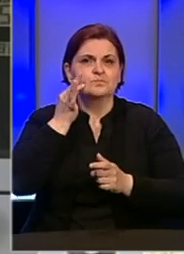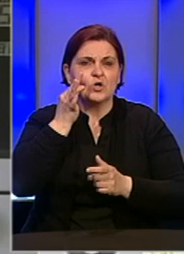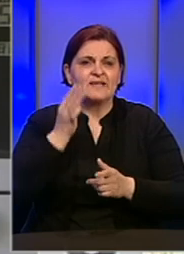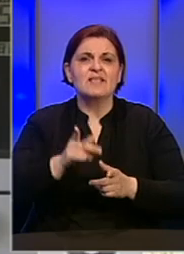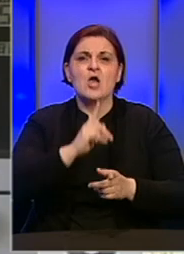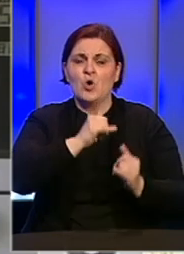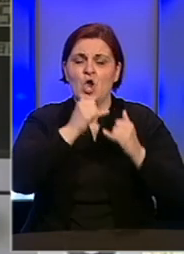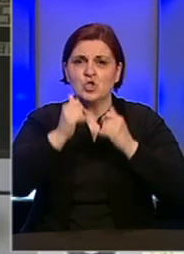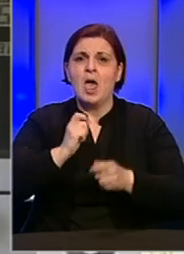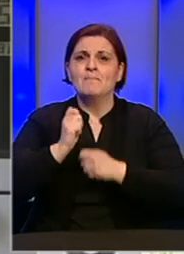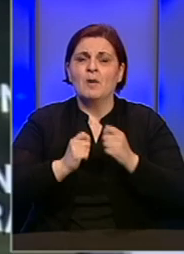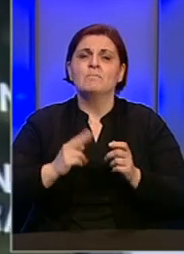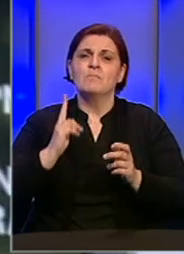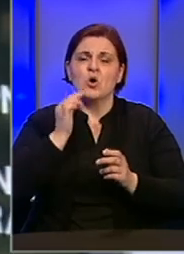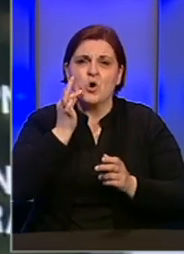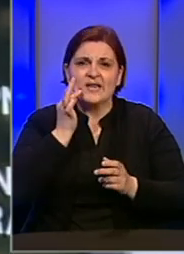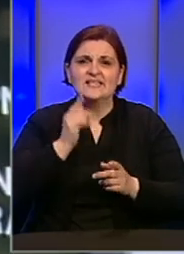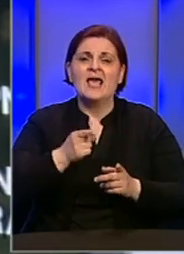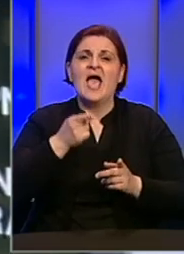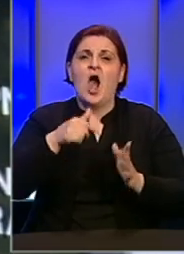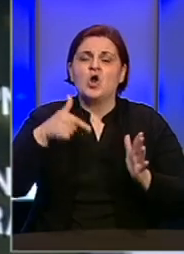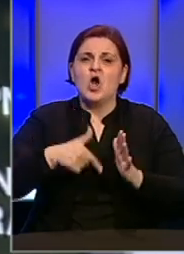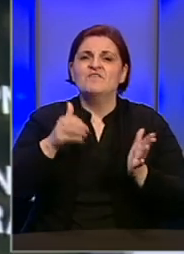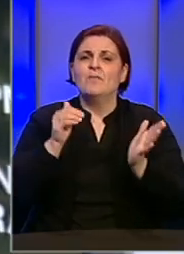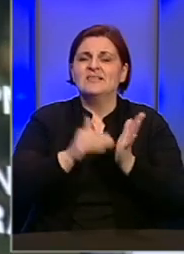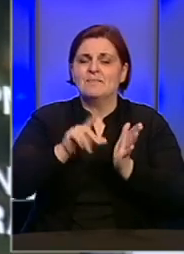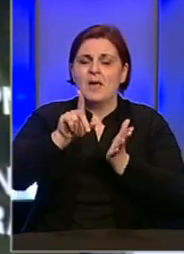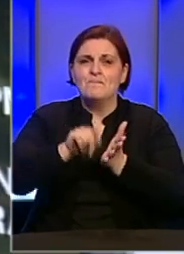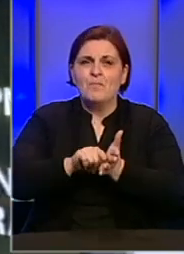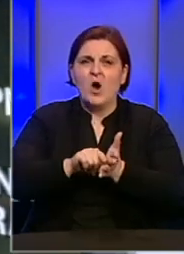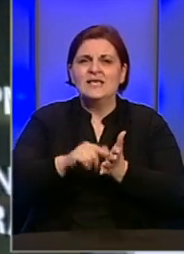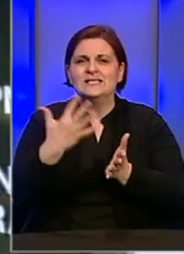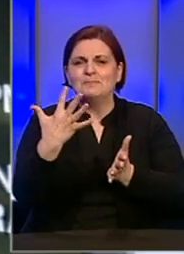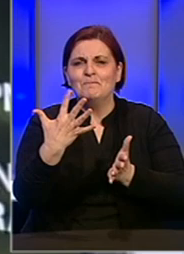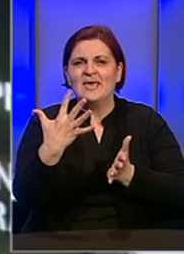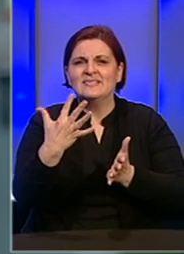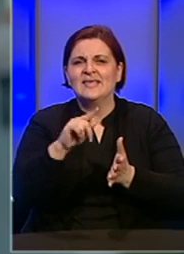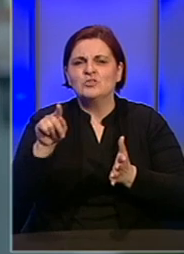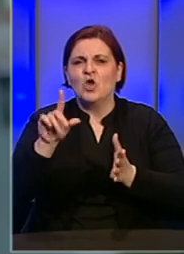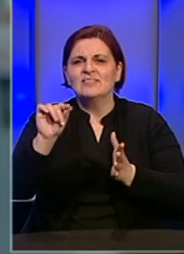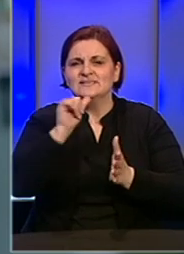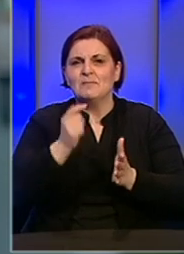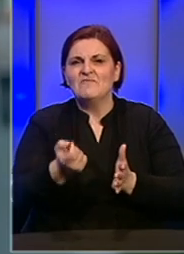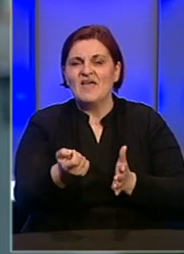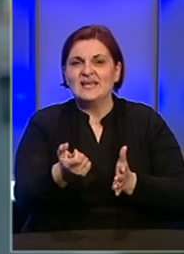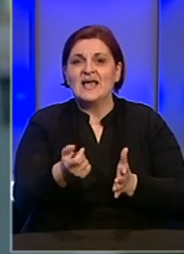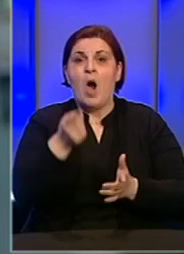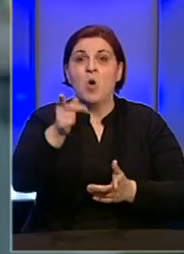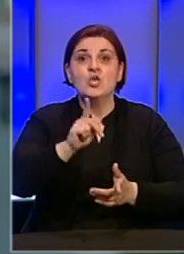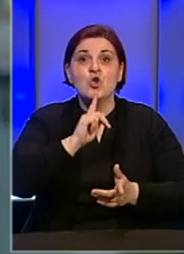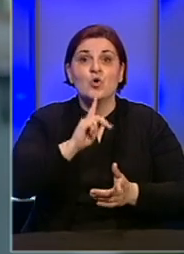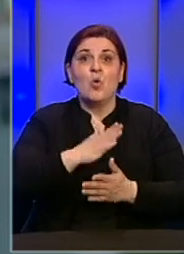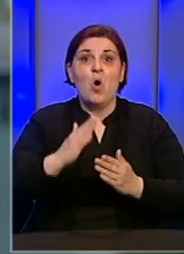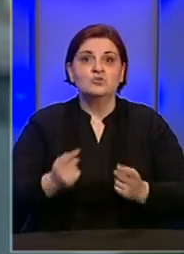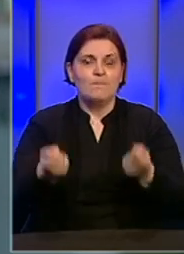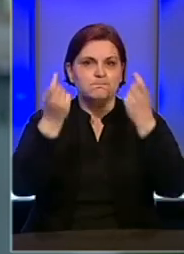odnosno koje su do sada poslovale korektno, gorivo bi trebalo da pojeftini između 5 i 10 feninga po litru. Dok će oni koji su imali